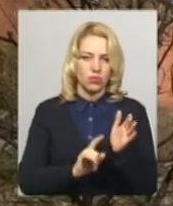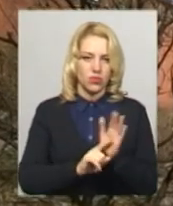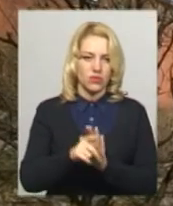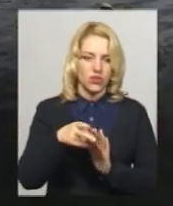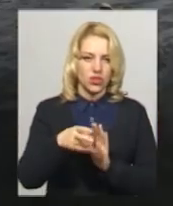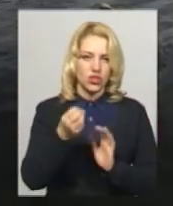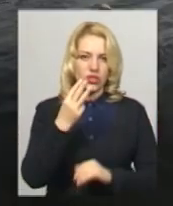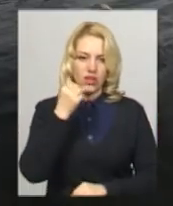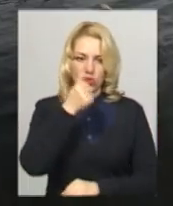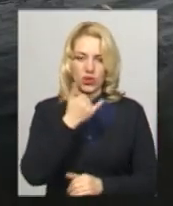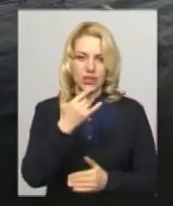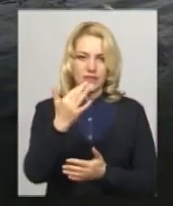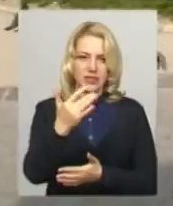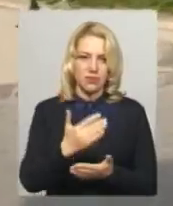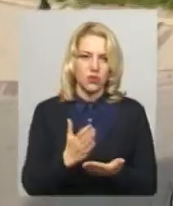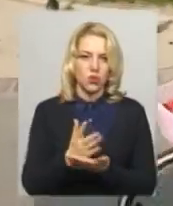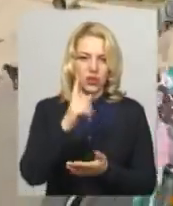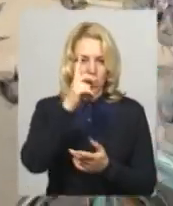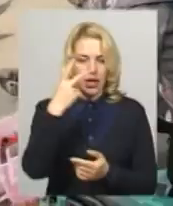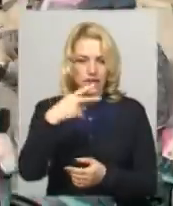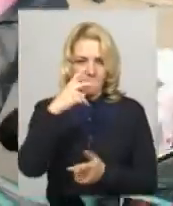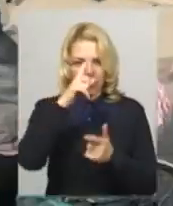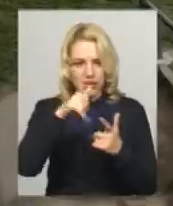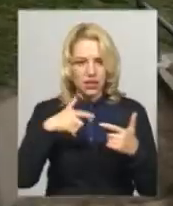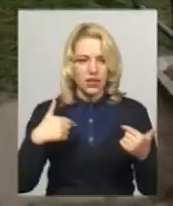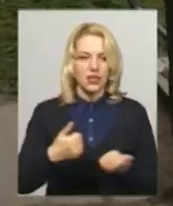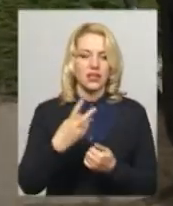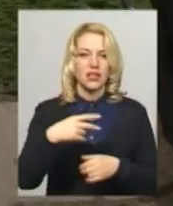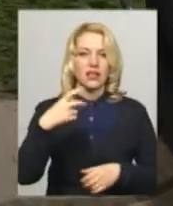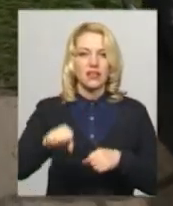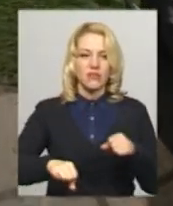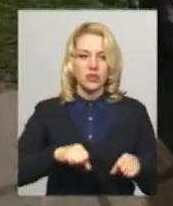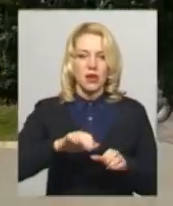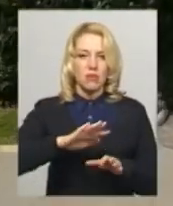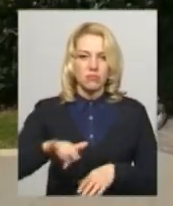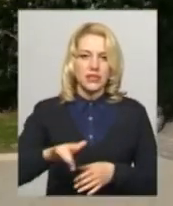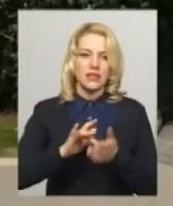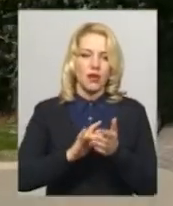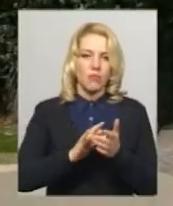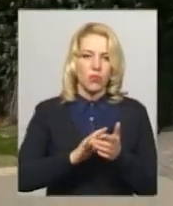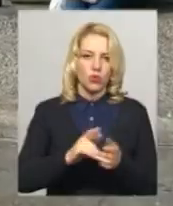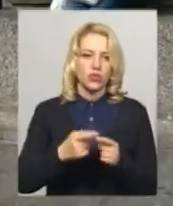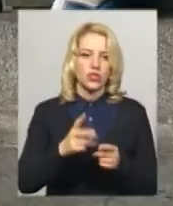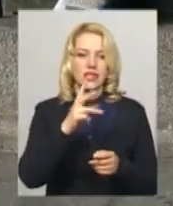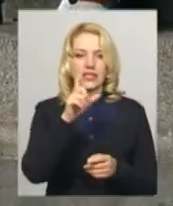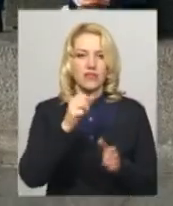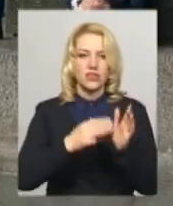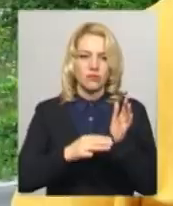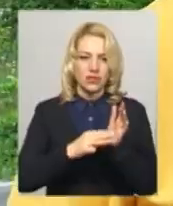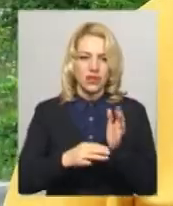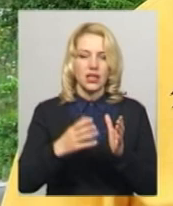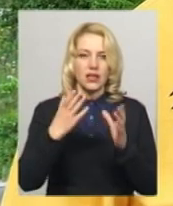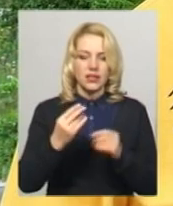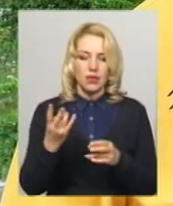Нині у його списку 20 країн, які він об'їхав на велосипеді. Після подорожі в 80 днів за сонцем, до його списку має додатися ще 20.